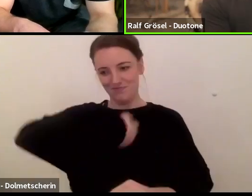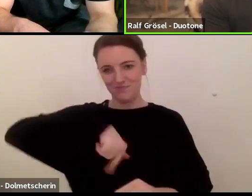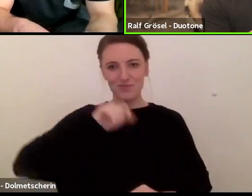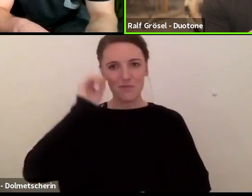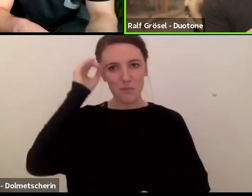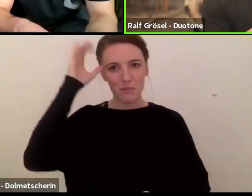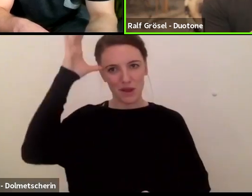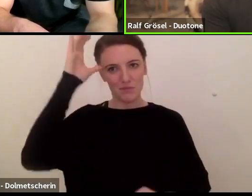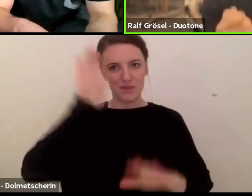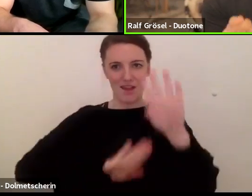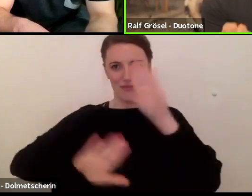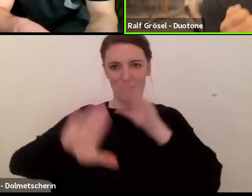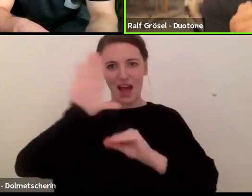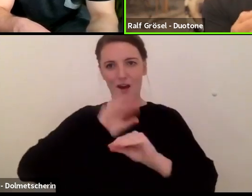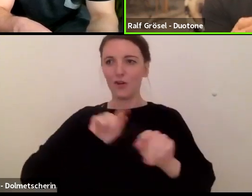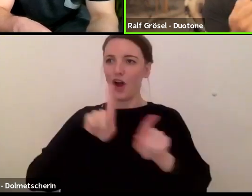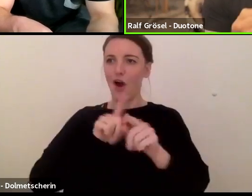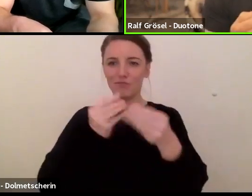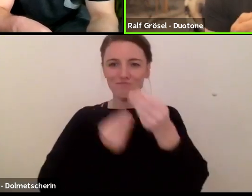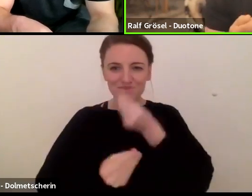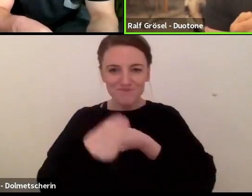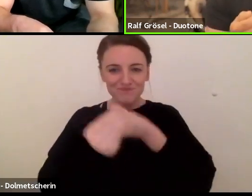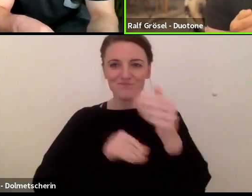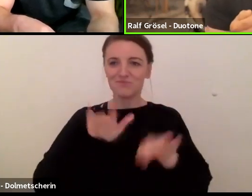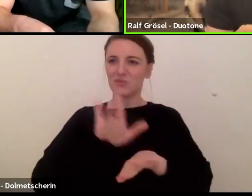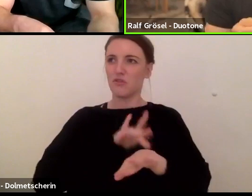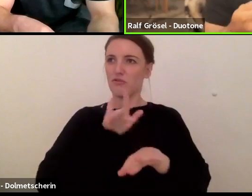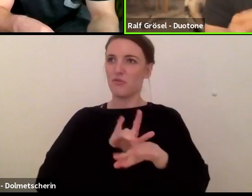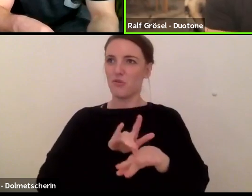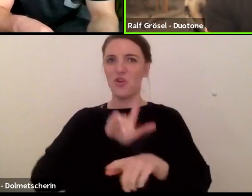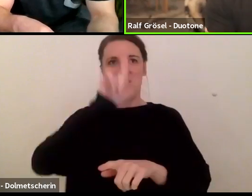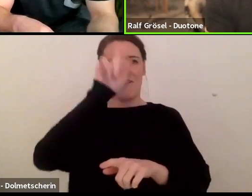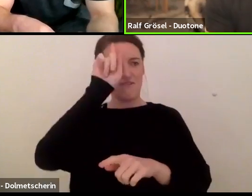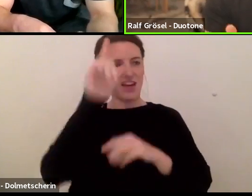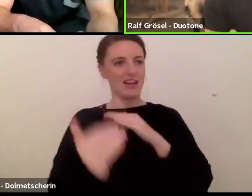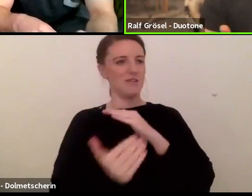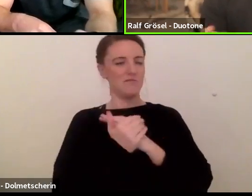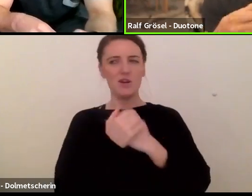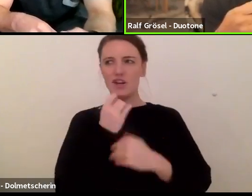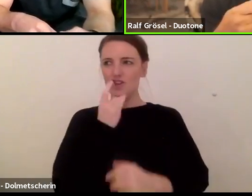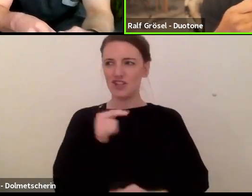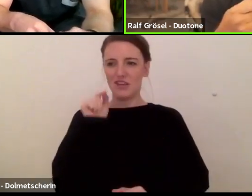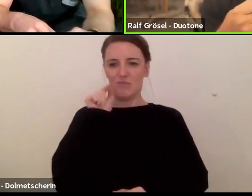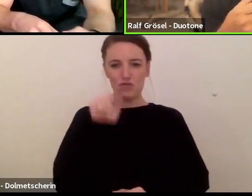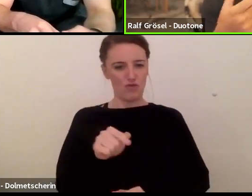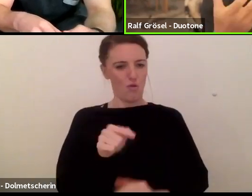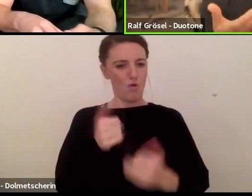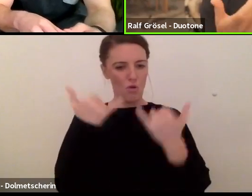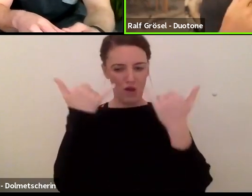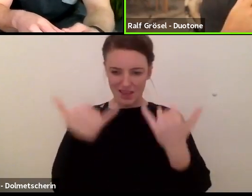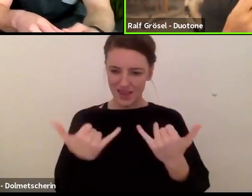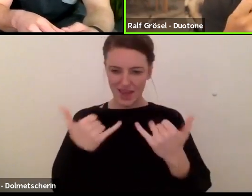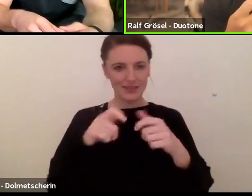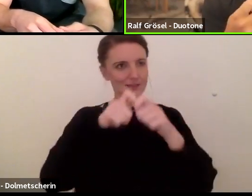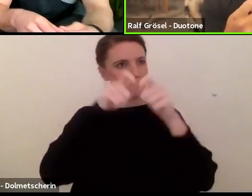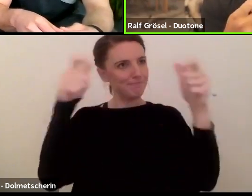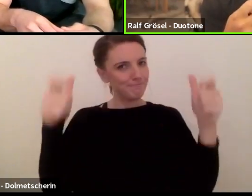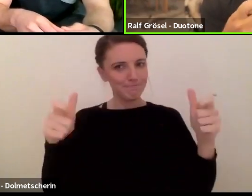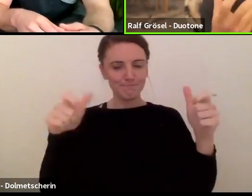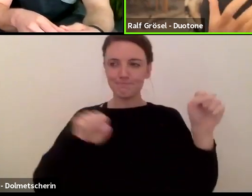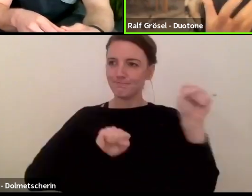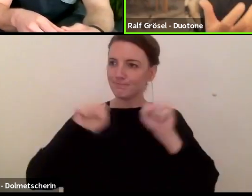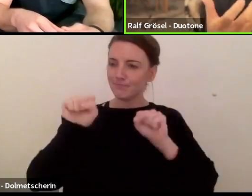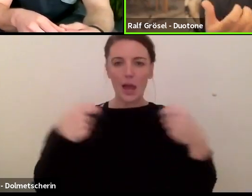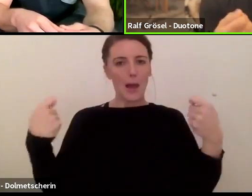Intuition. Dass wir sagen, ja, das ist eigentlich, was wir wollten. Weil du hast ja, du bestimmst die Kites ja ab.